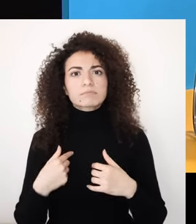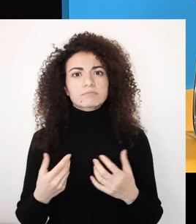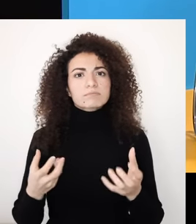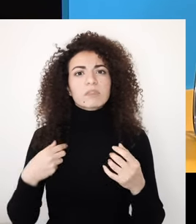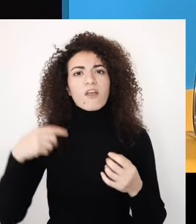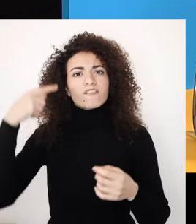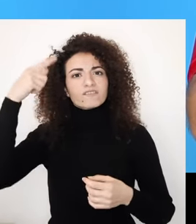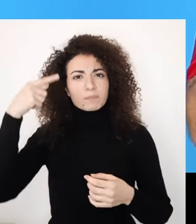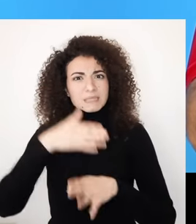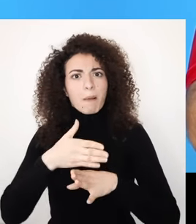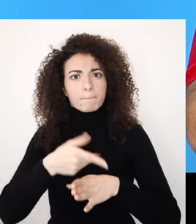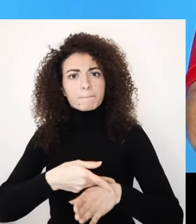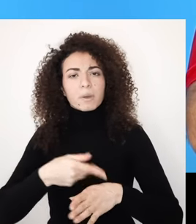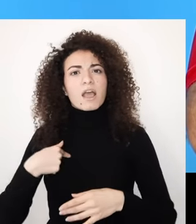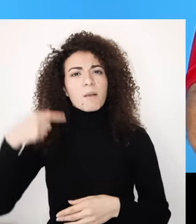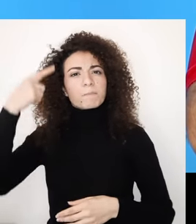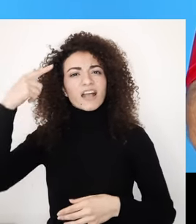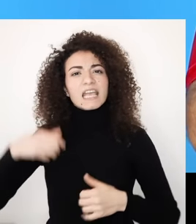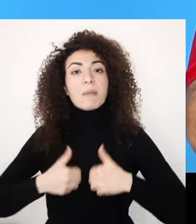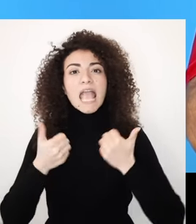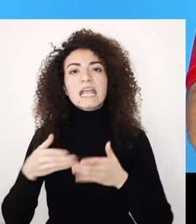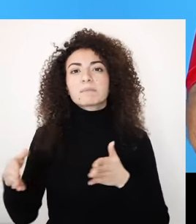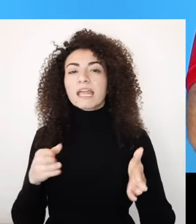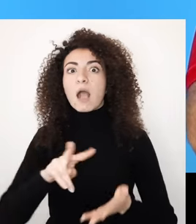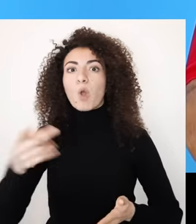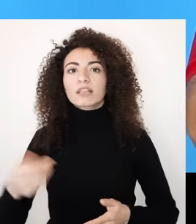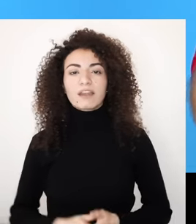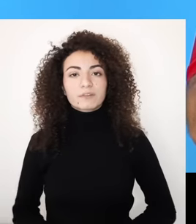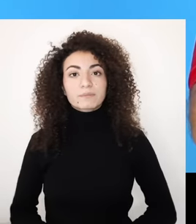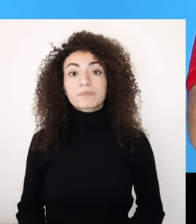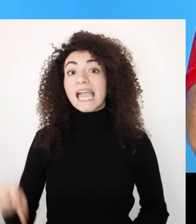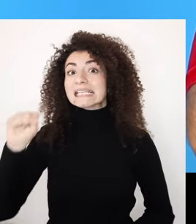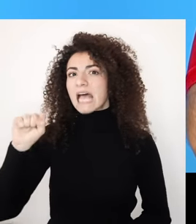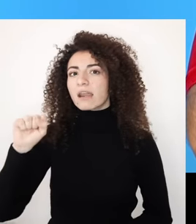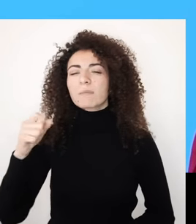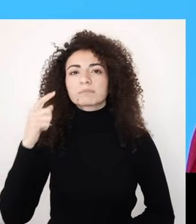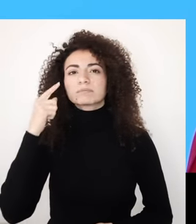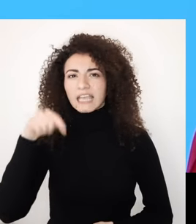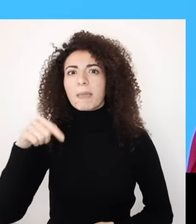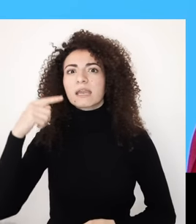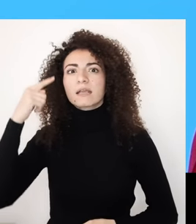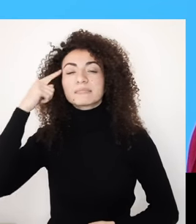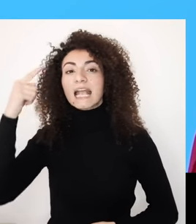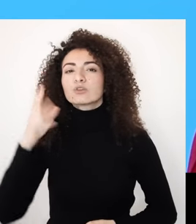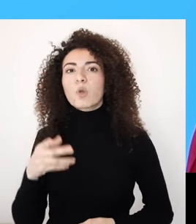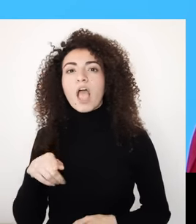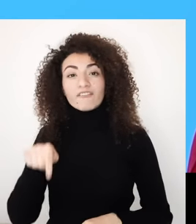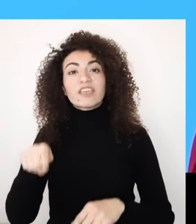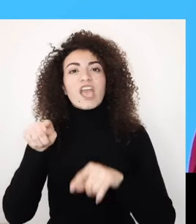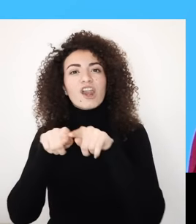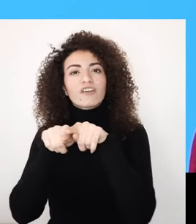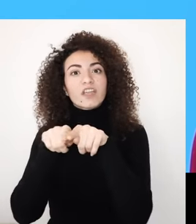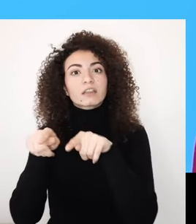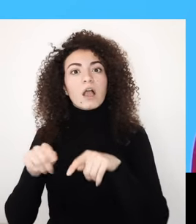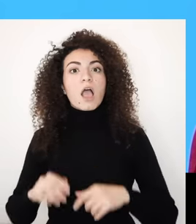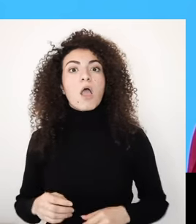بتنوع من الأشخاص فإعاقة جعلتني أفكر بالحياة بشكل أعمى وحقق كتير أمور أما سارة فبتتذكر بها الإطار